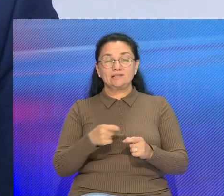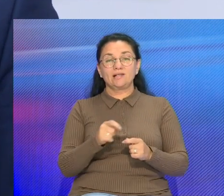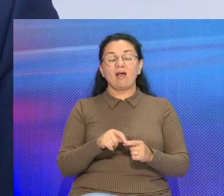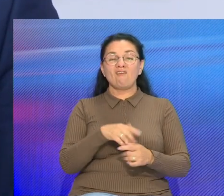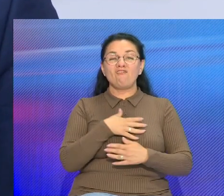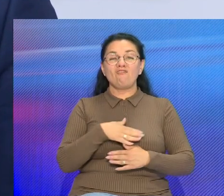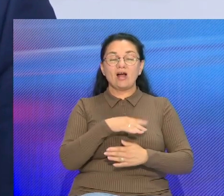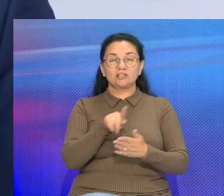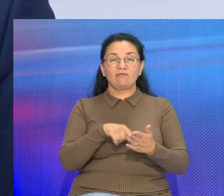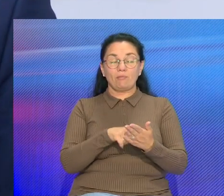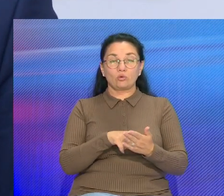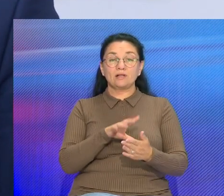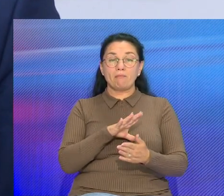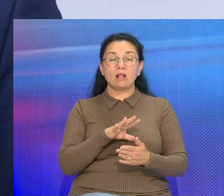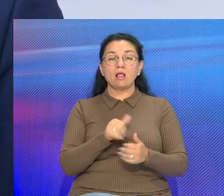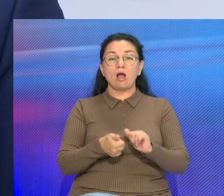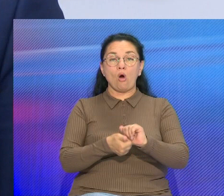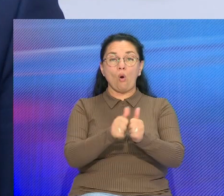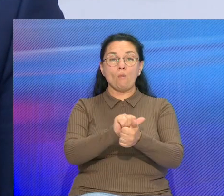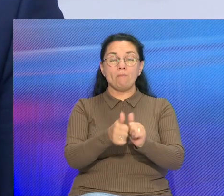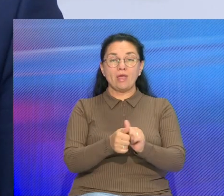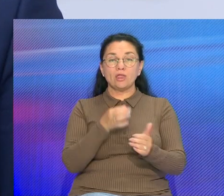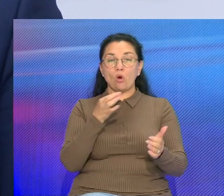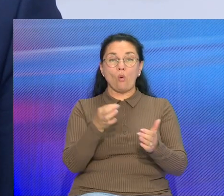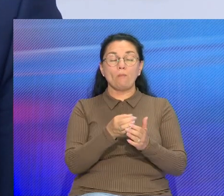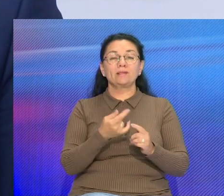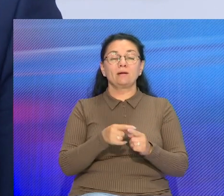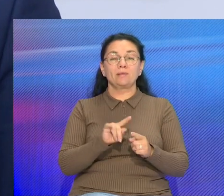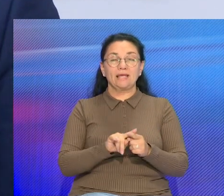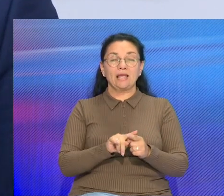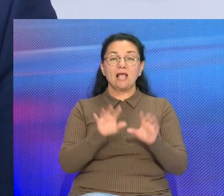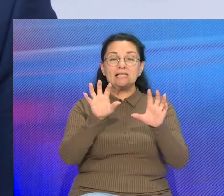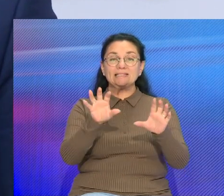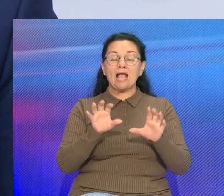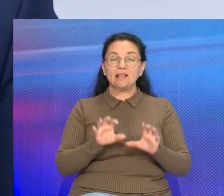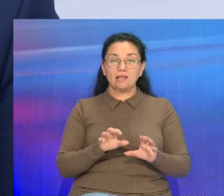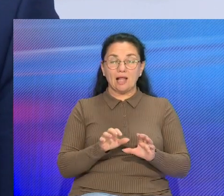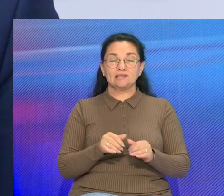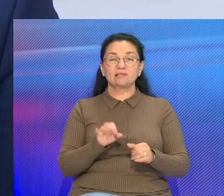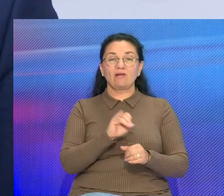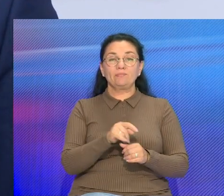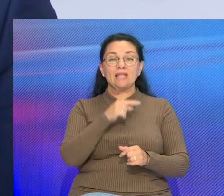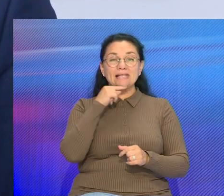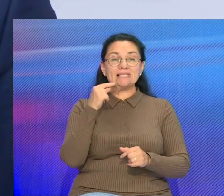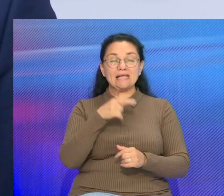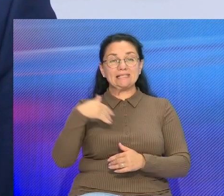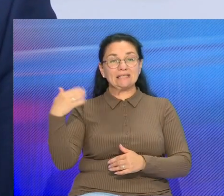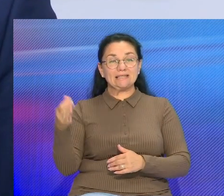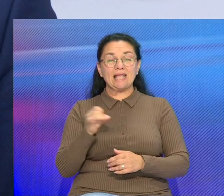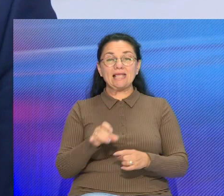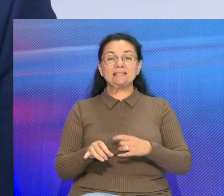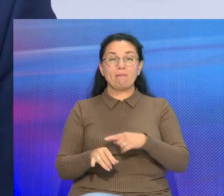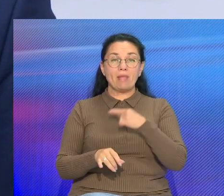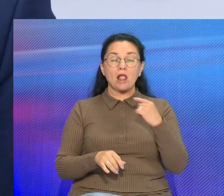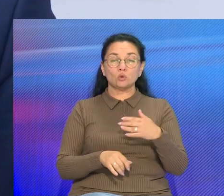Произошел у нас обмен опытом законодательства как с российской стороны, так и с белорусской стороны